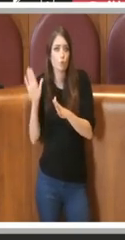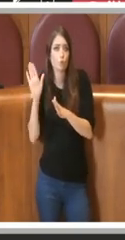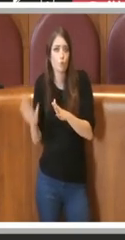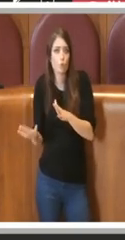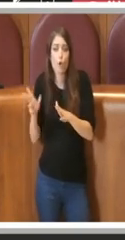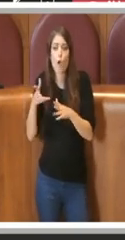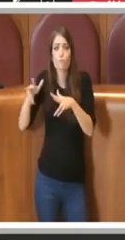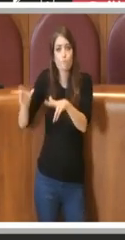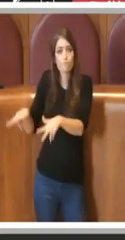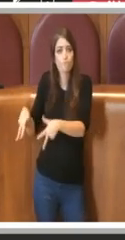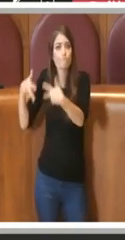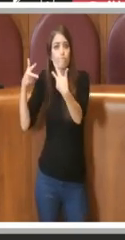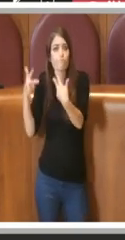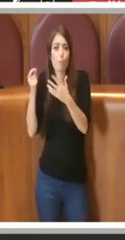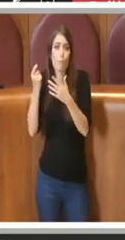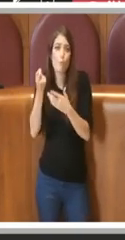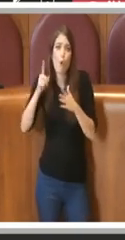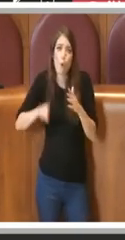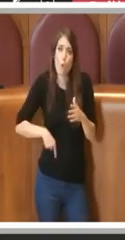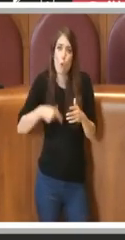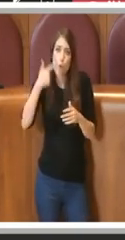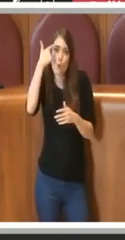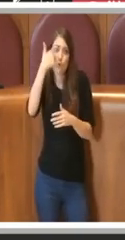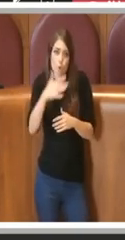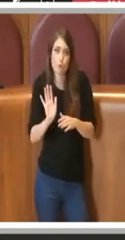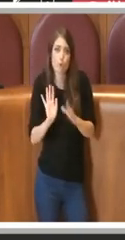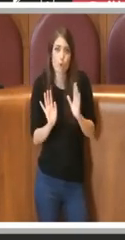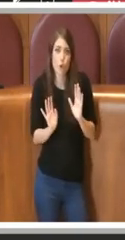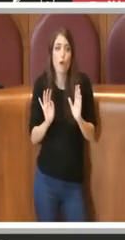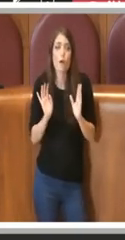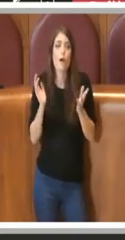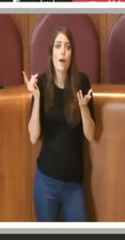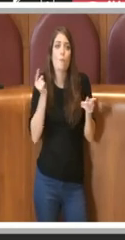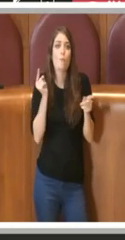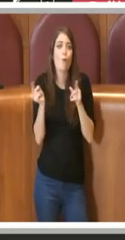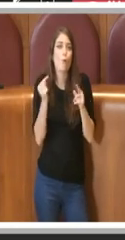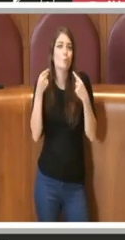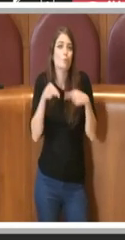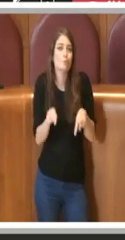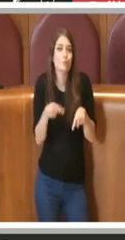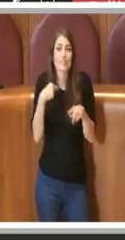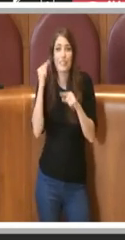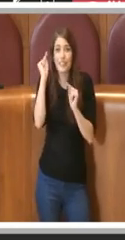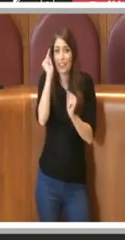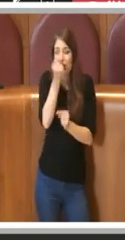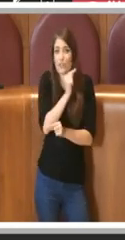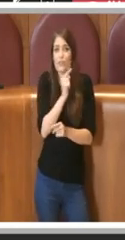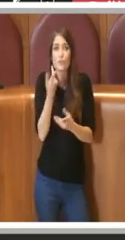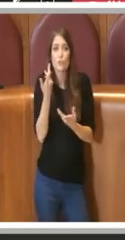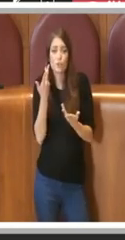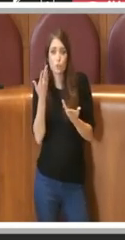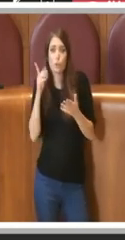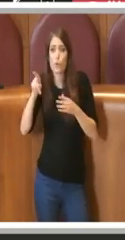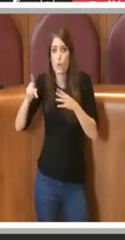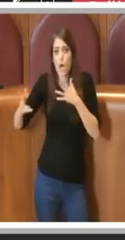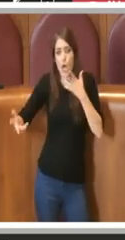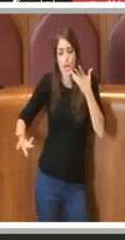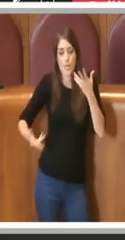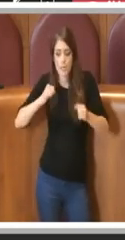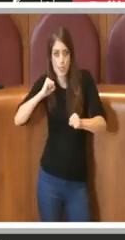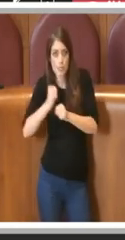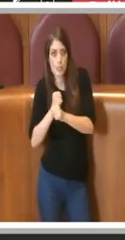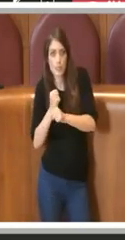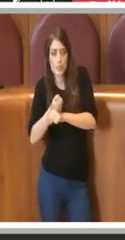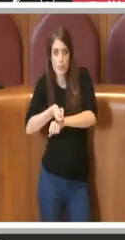smart work e tutto il resto, che, insomma, in questo momento gli uffici si stanno barcamenando, lo vediamo